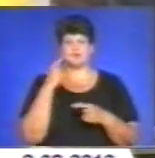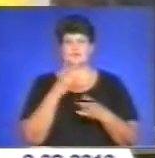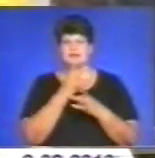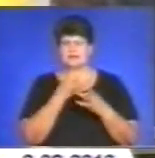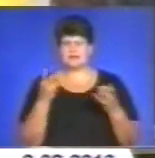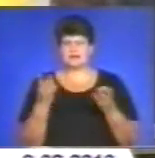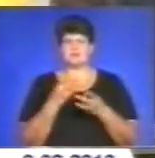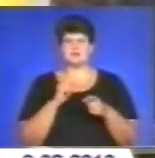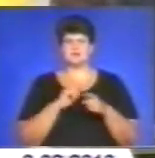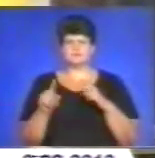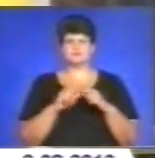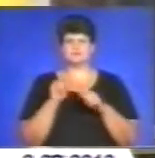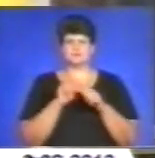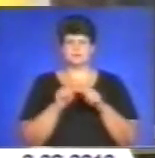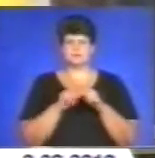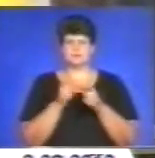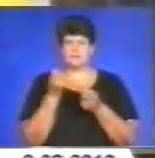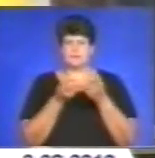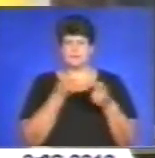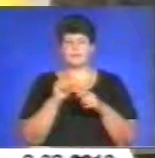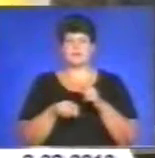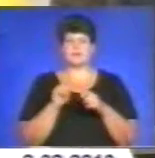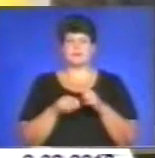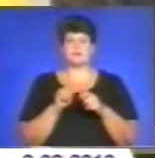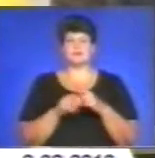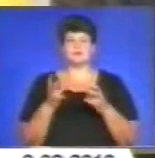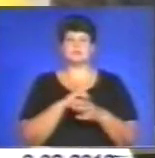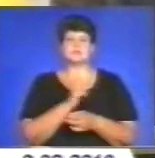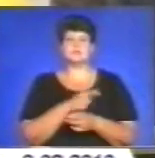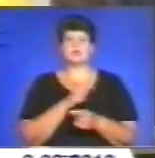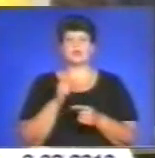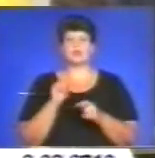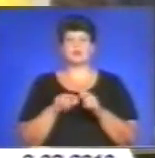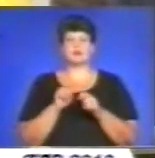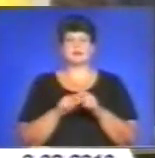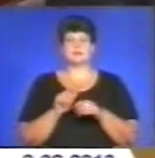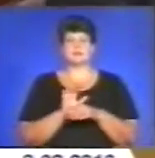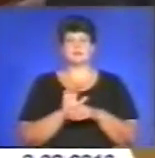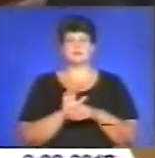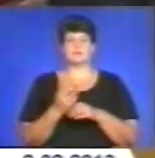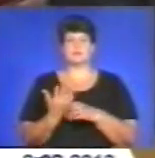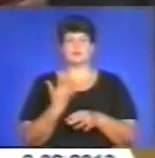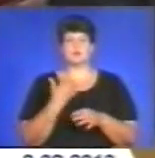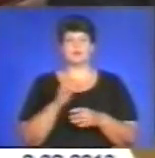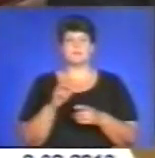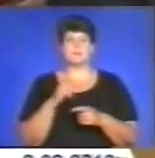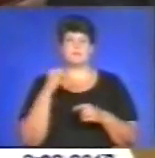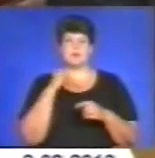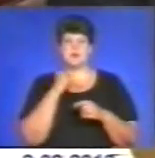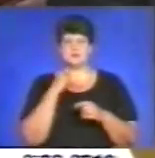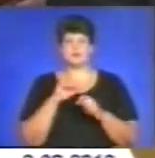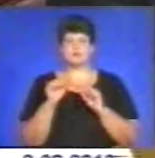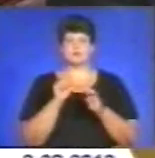перевірити. Мінна ПК, спільниць Міндоходів повинні посилити контроль за імпортом м'яса. Уряд має вирішити питання